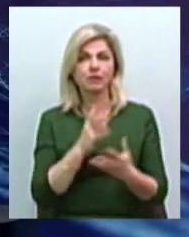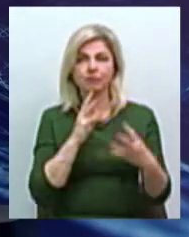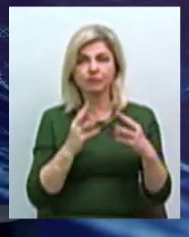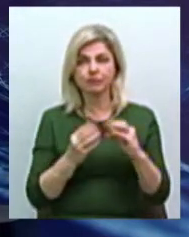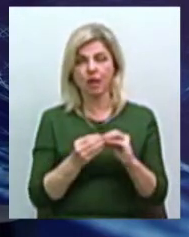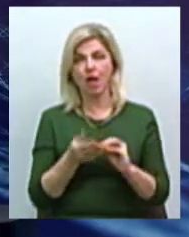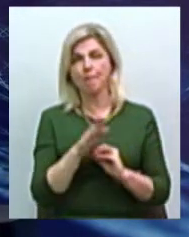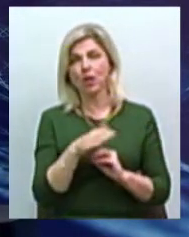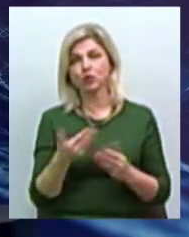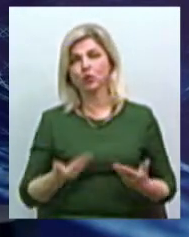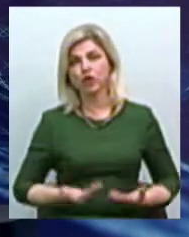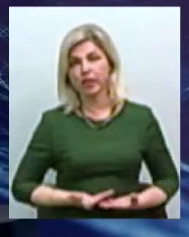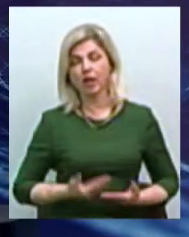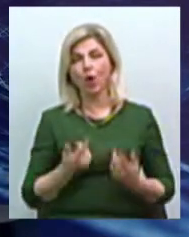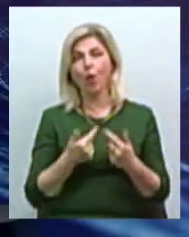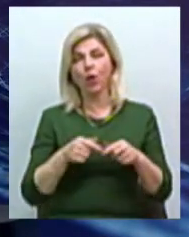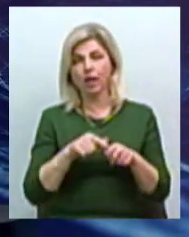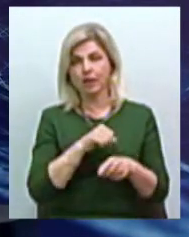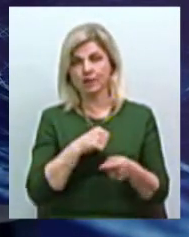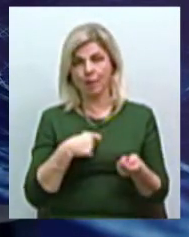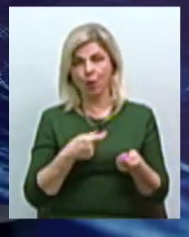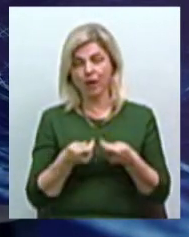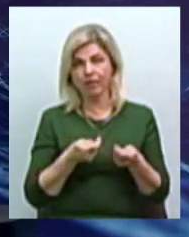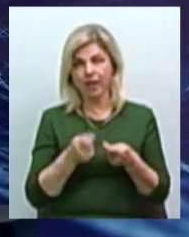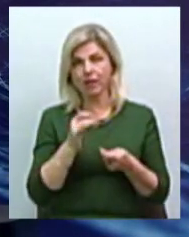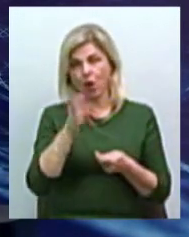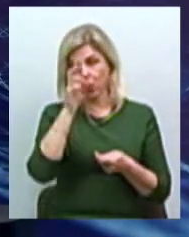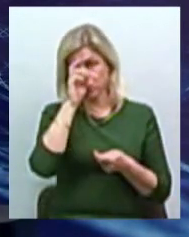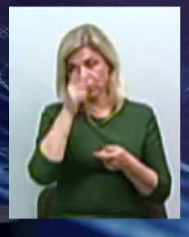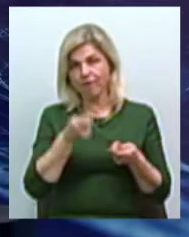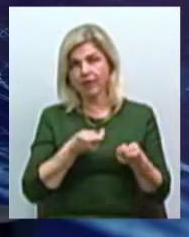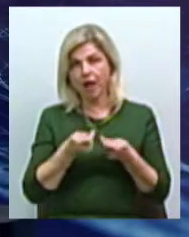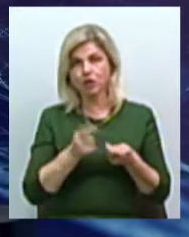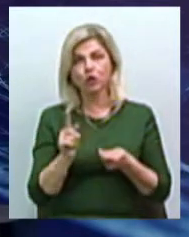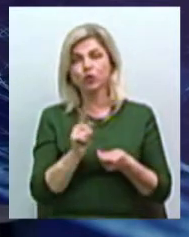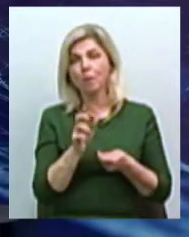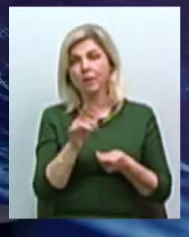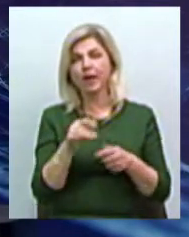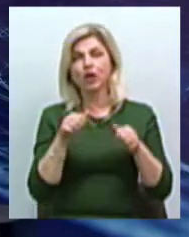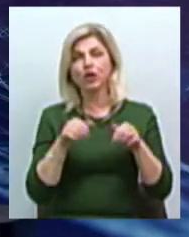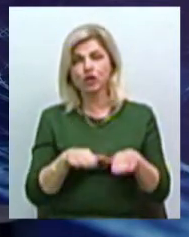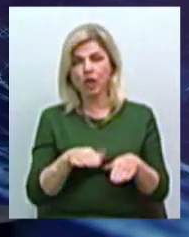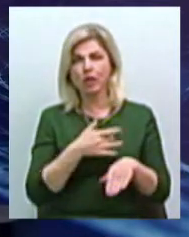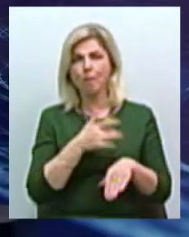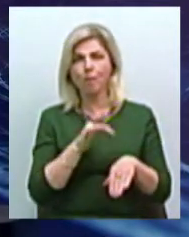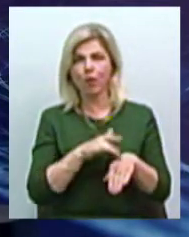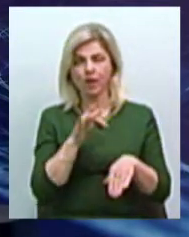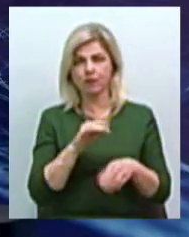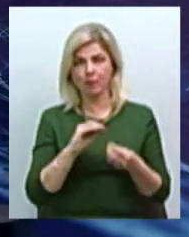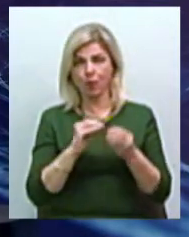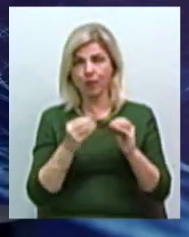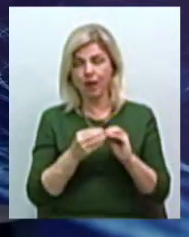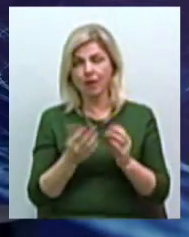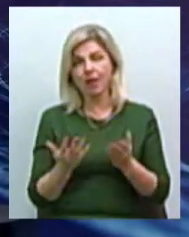органів місцевого управління, і господарственні власні, щоб решення дуже непростій болезненні проблеми, ми знайшли цей